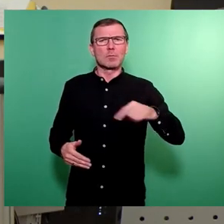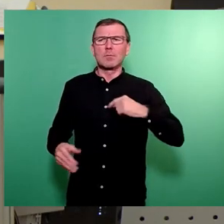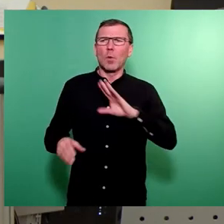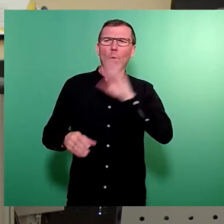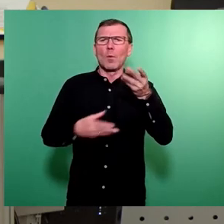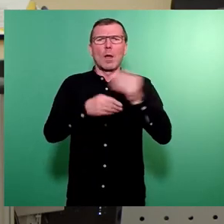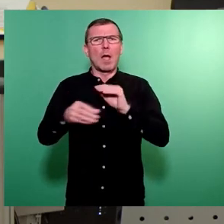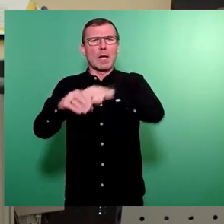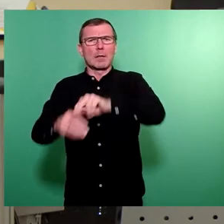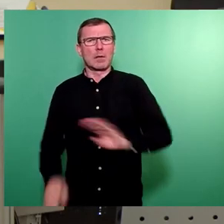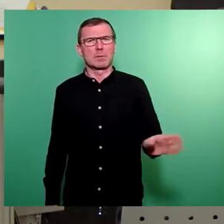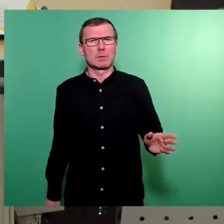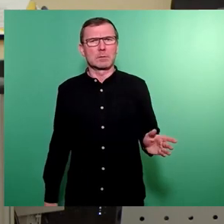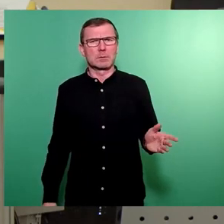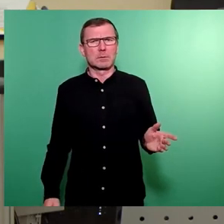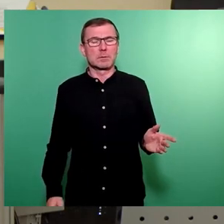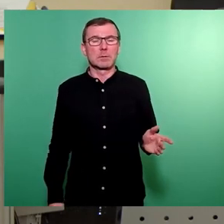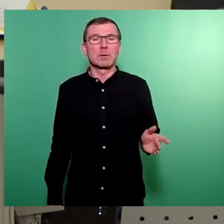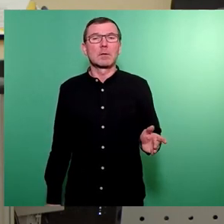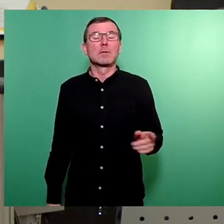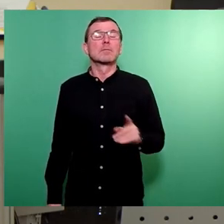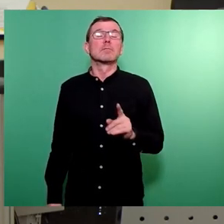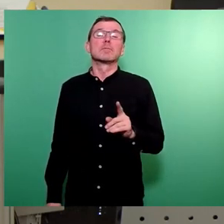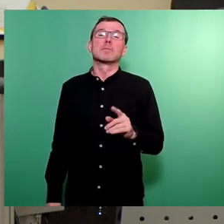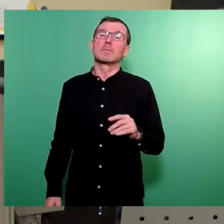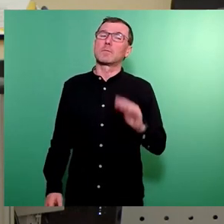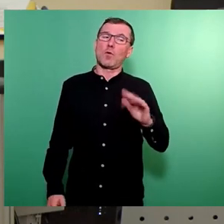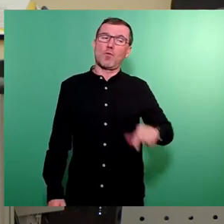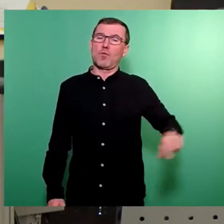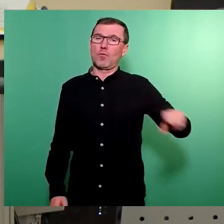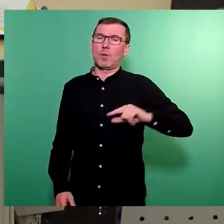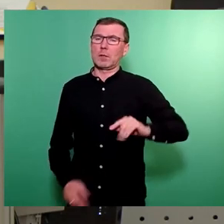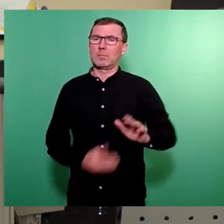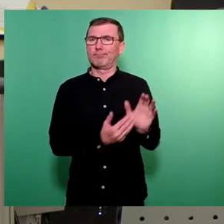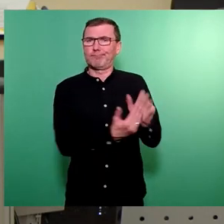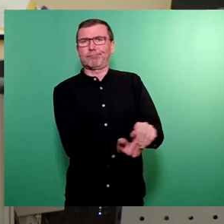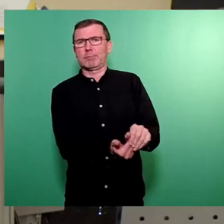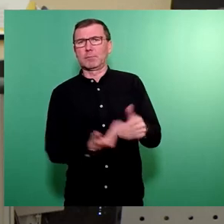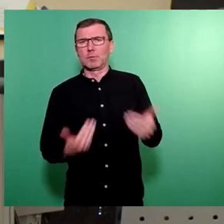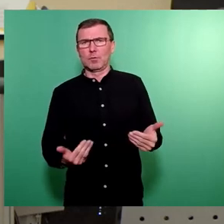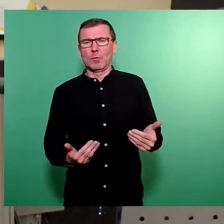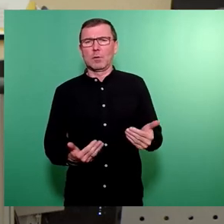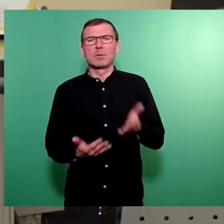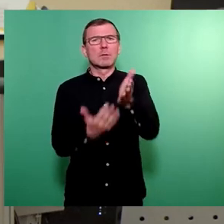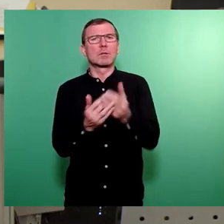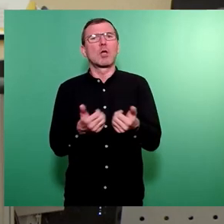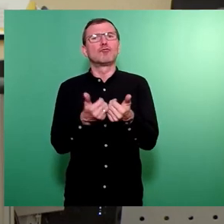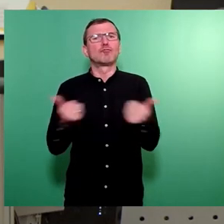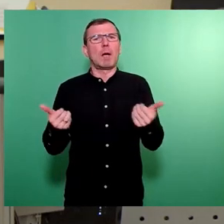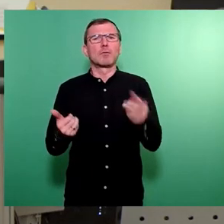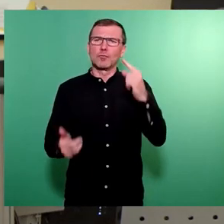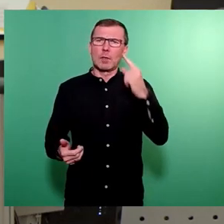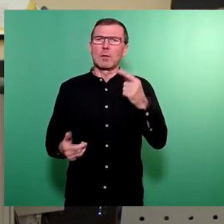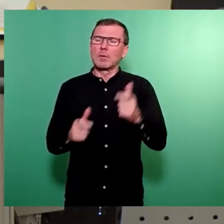Es ist außerdem unkollegial und es bringt die Spaltung in diesem Stadtrat weiter voran.